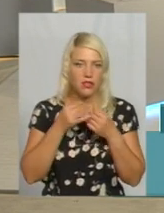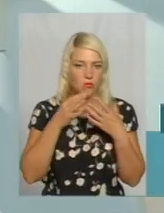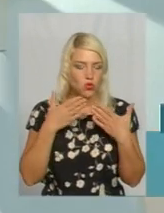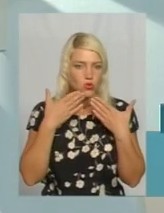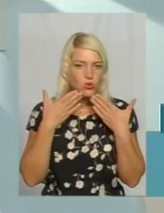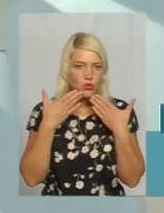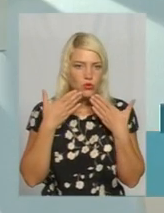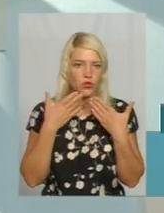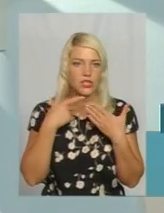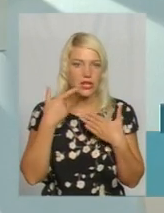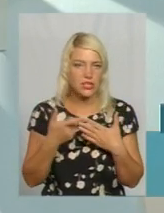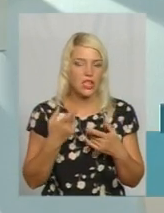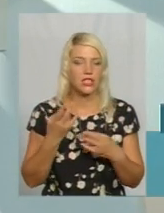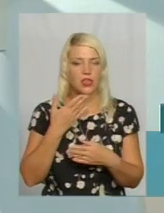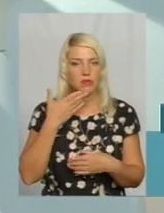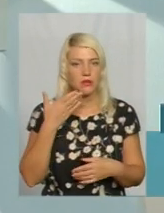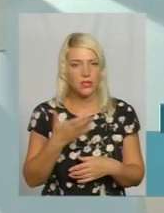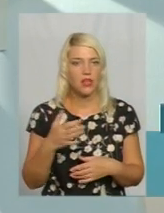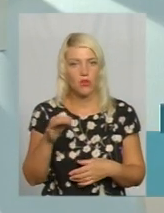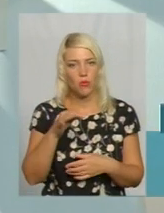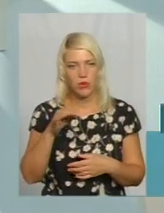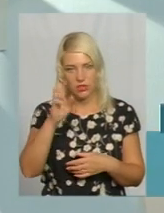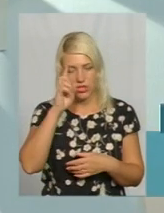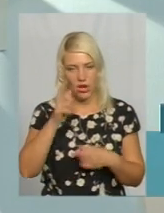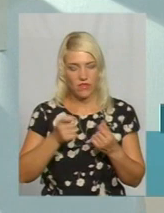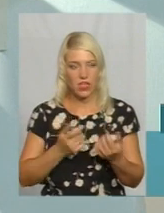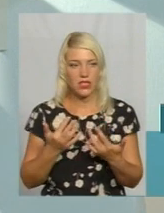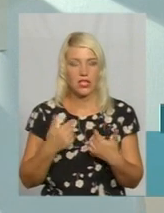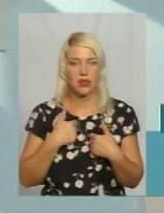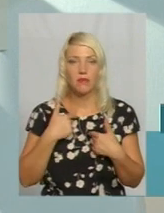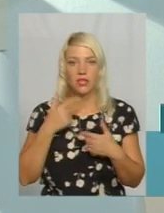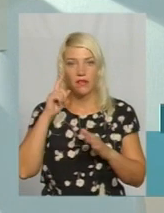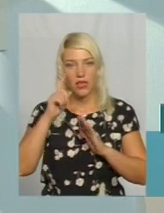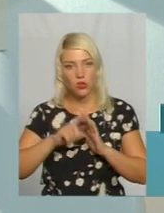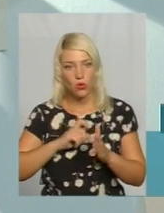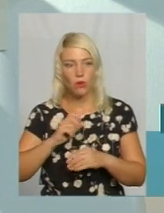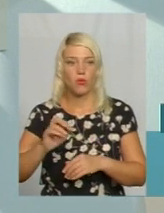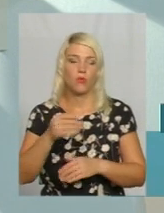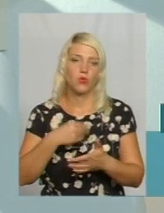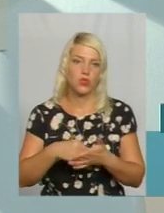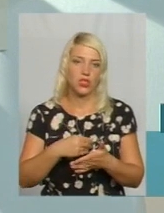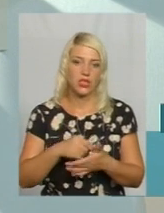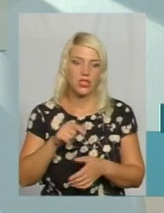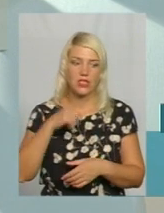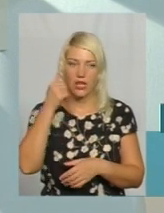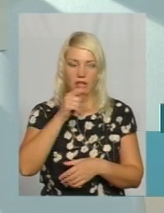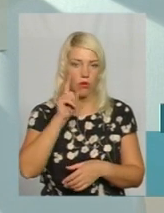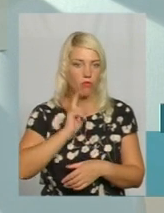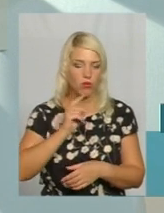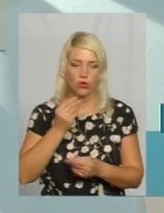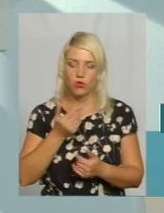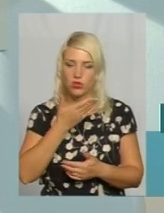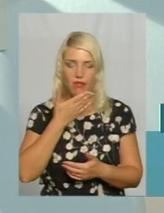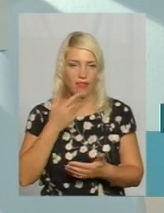краще поставити обласній державній адміністрації. Але, наскільки мені відомо, в бюджеті на цей рік поки кошти не передбачені.